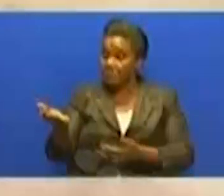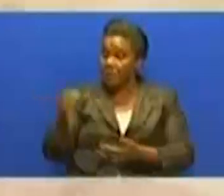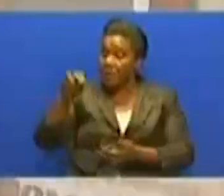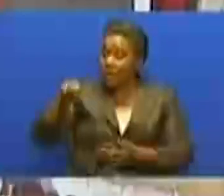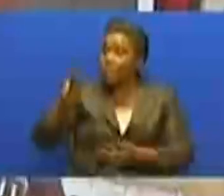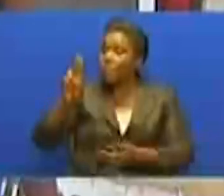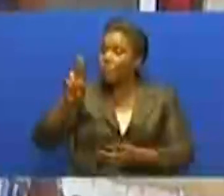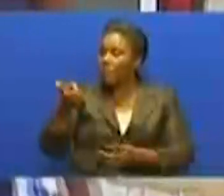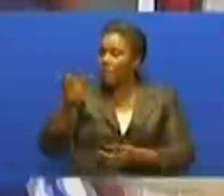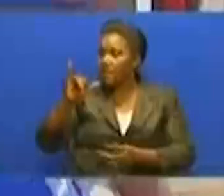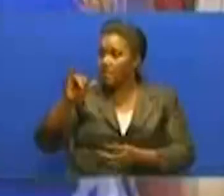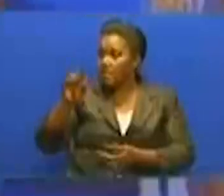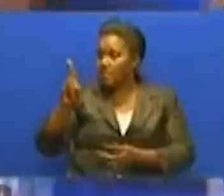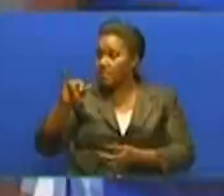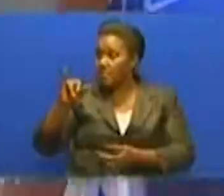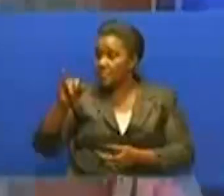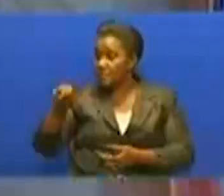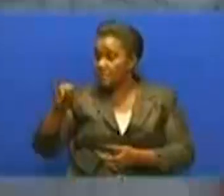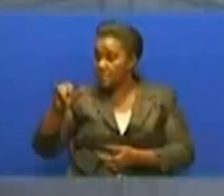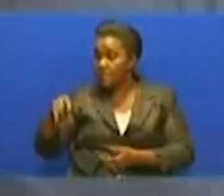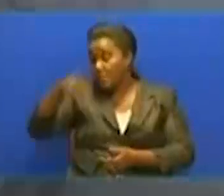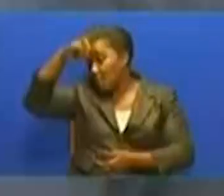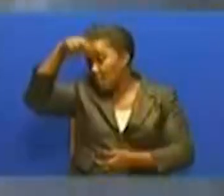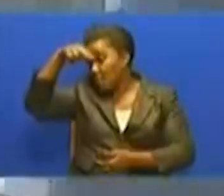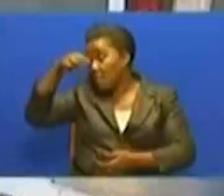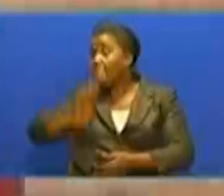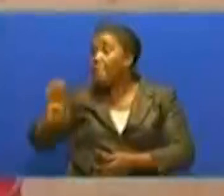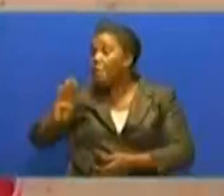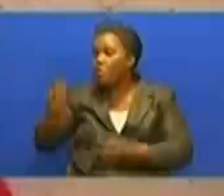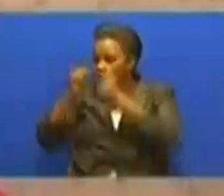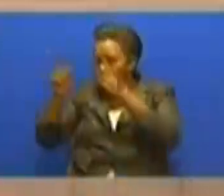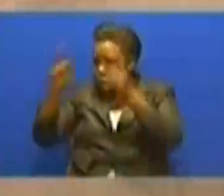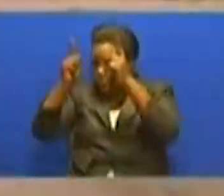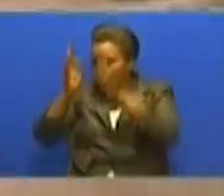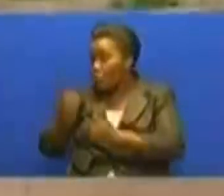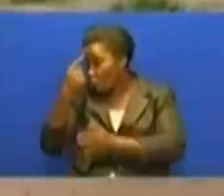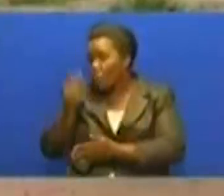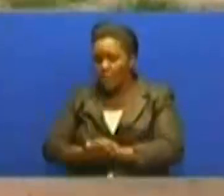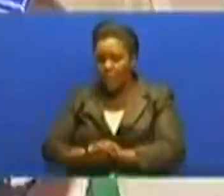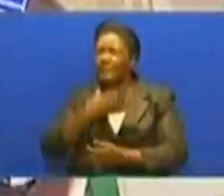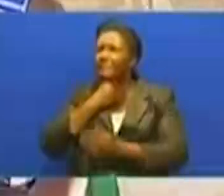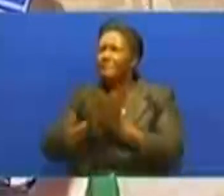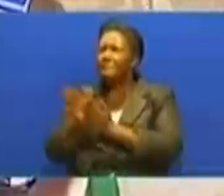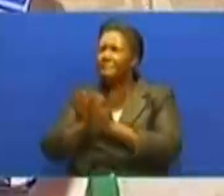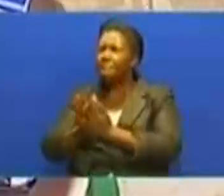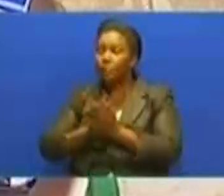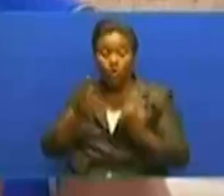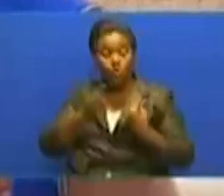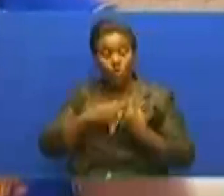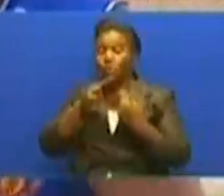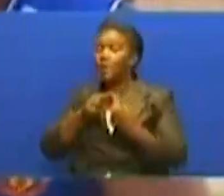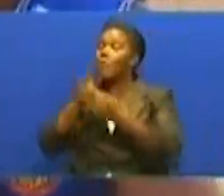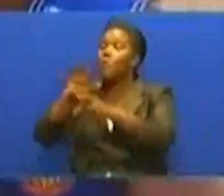Muhidini Hamisi ni muhitimu wa shahada ya kwanze Bodo jia ya chuki kucha dodoma yudum Alietamani kwa daktari wa mifugo